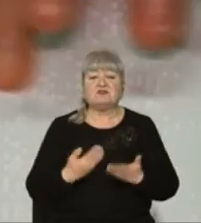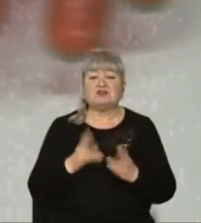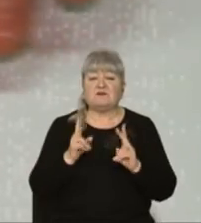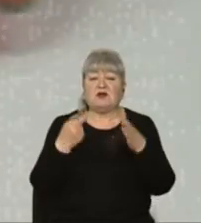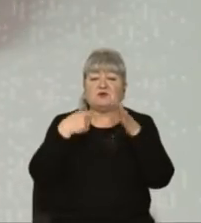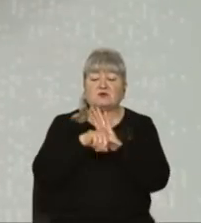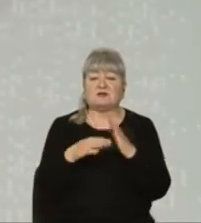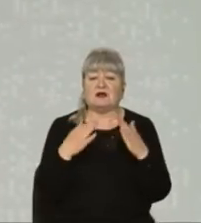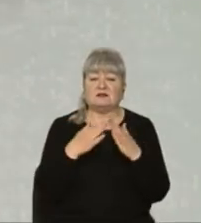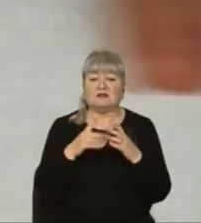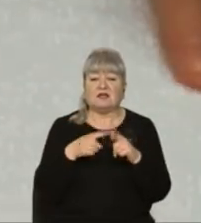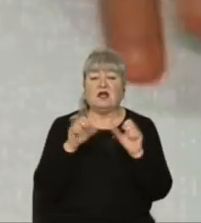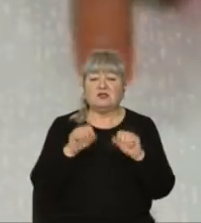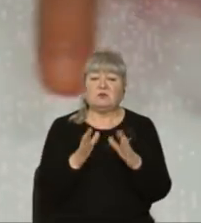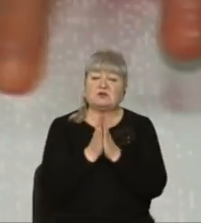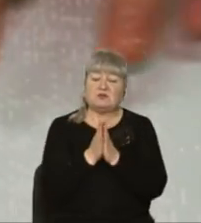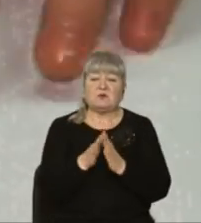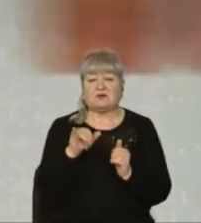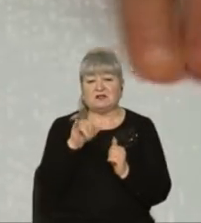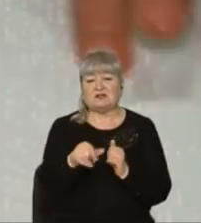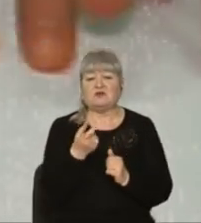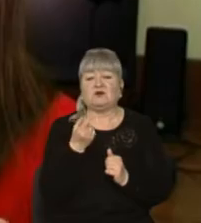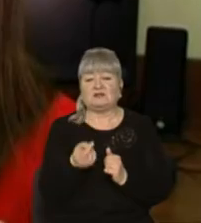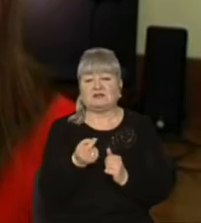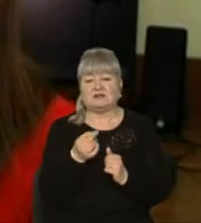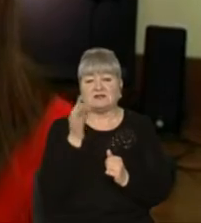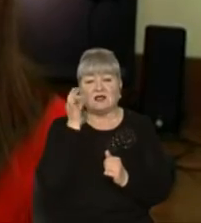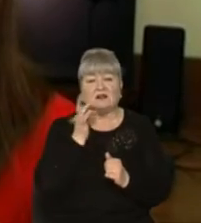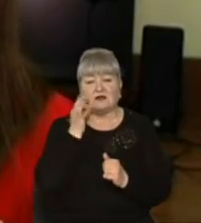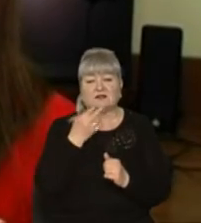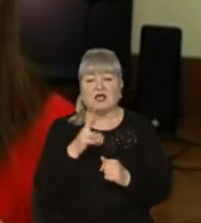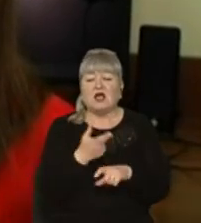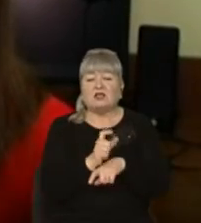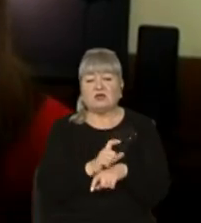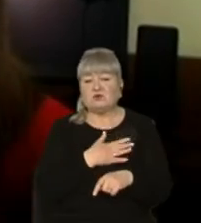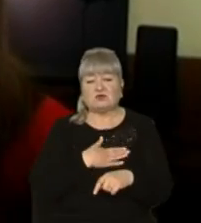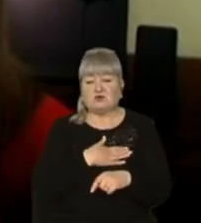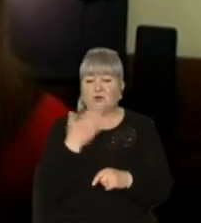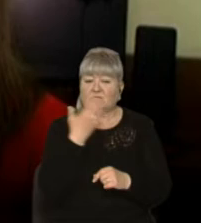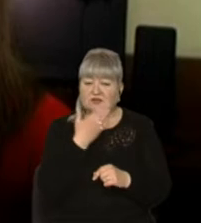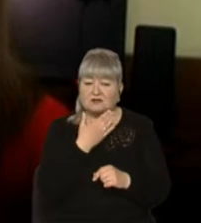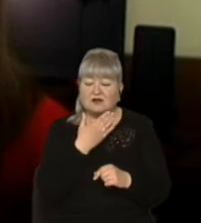хатинці і чи можна попросити у нього трішки ласощі. Я дуже люблю читати, і